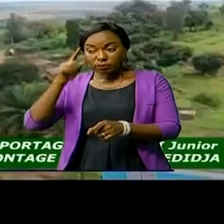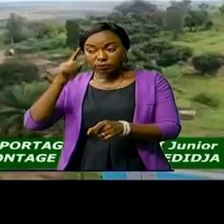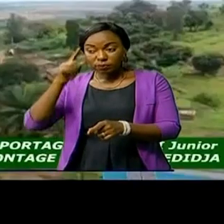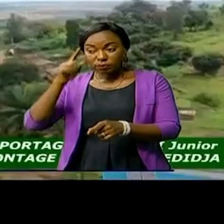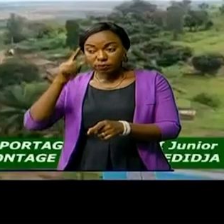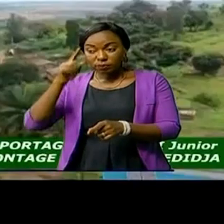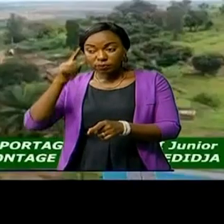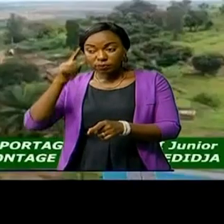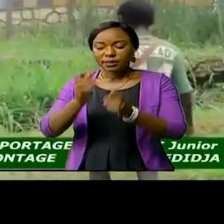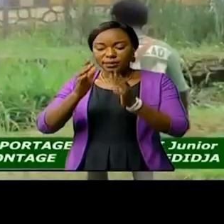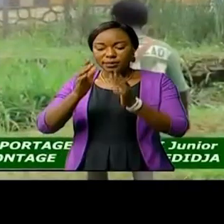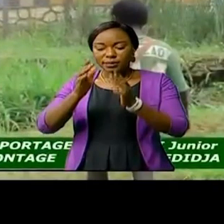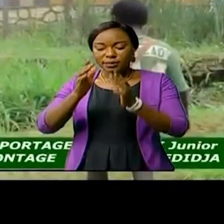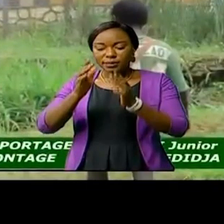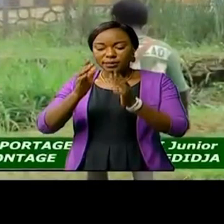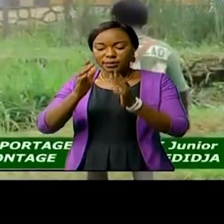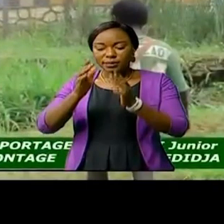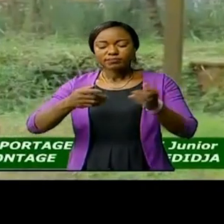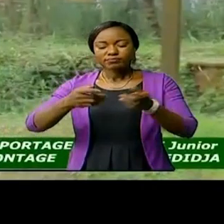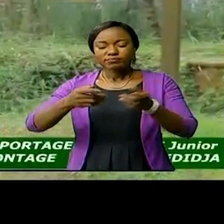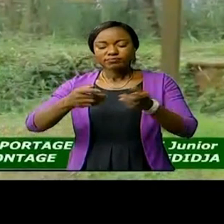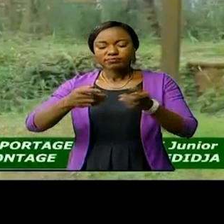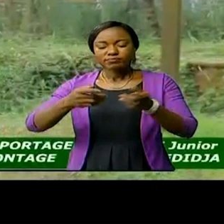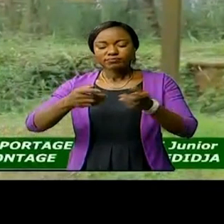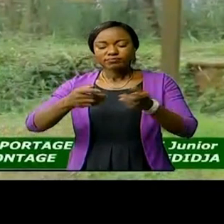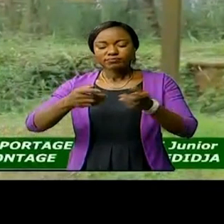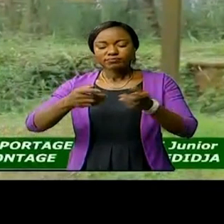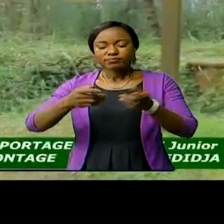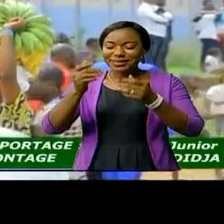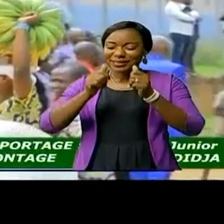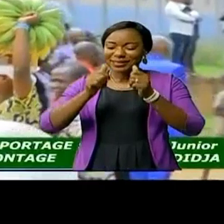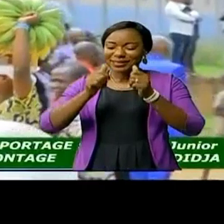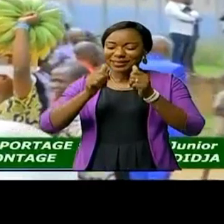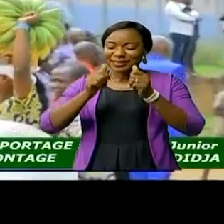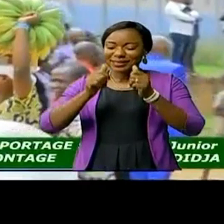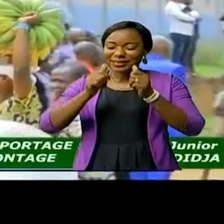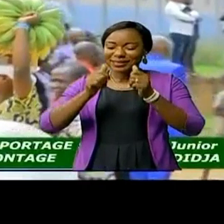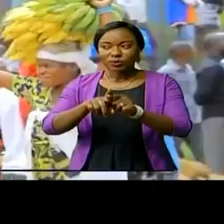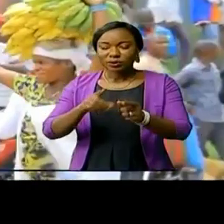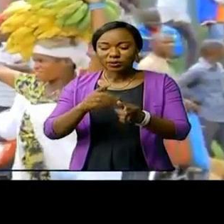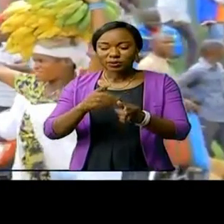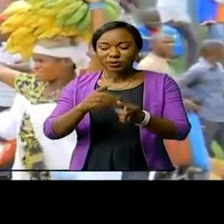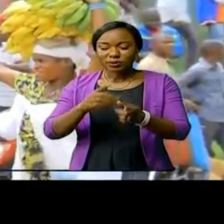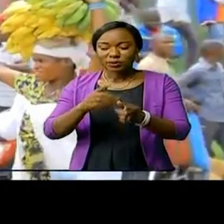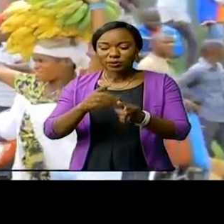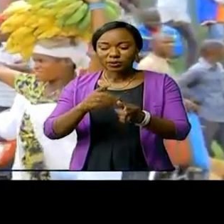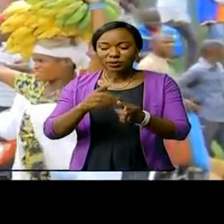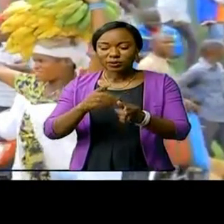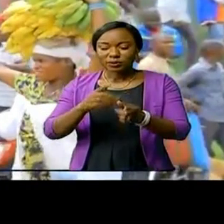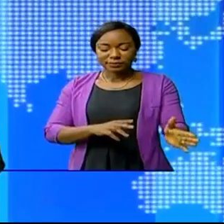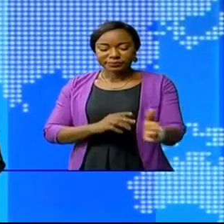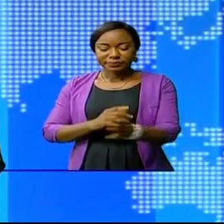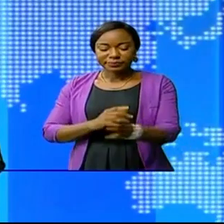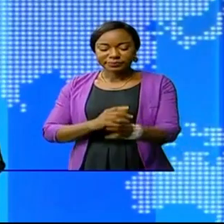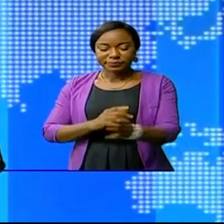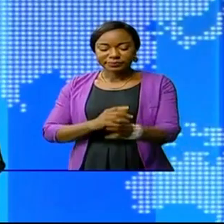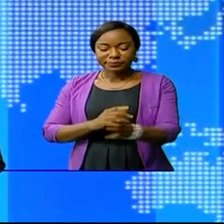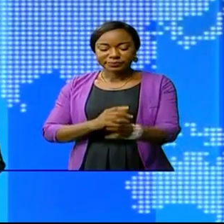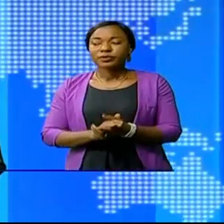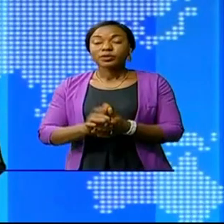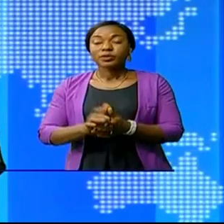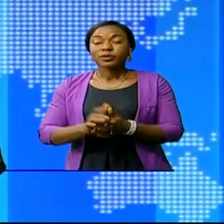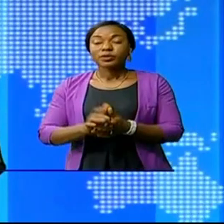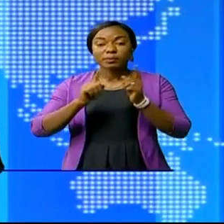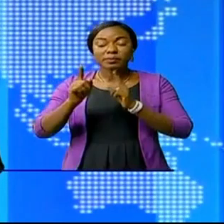'hui pacifiées, où la population va qu'il y prément. De leurs occupations, résultat de l'état de siège. Le pourparler bon